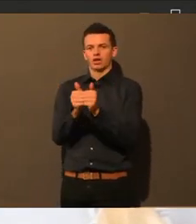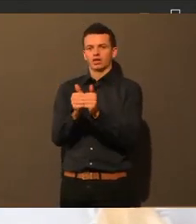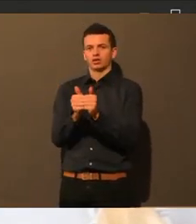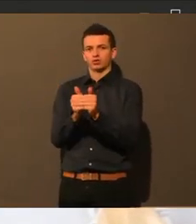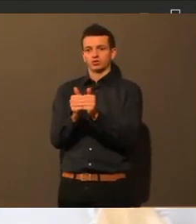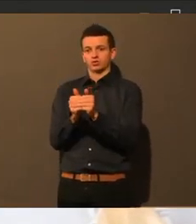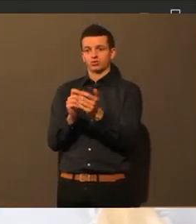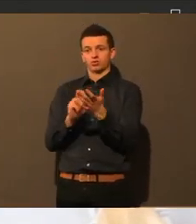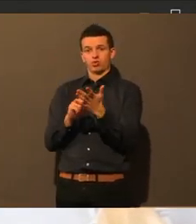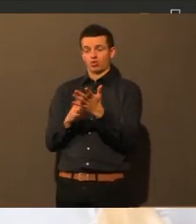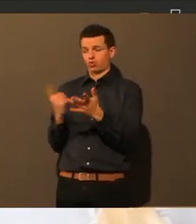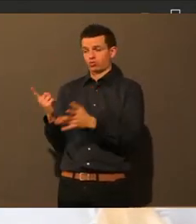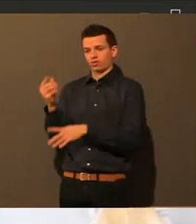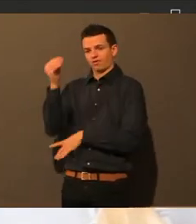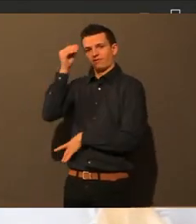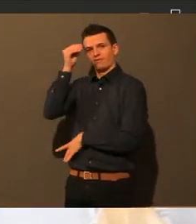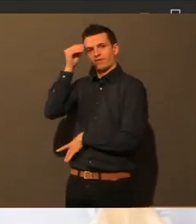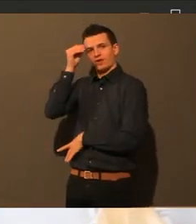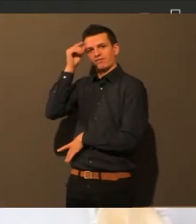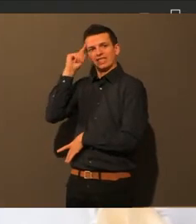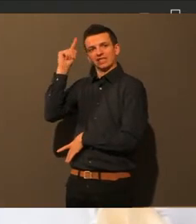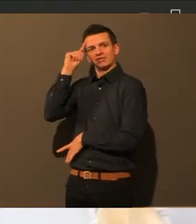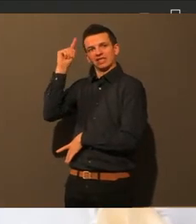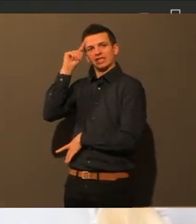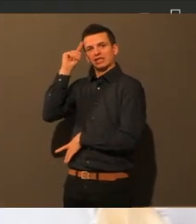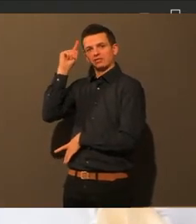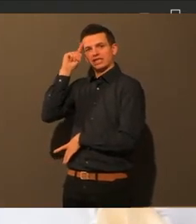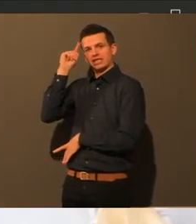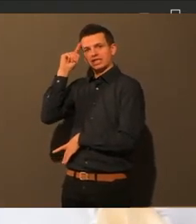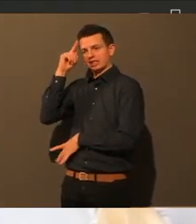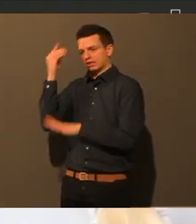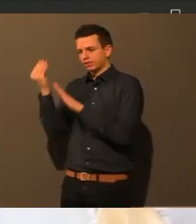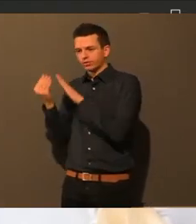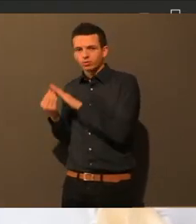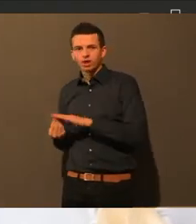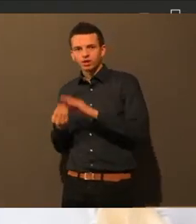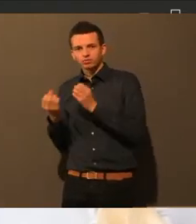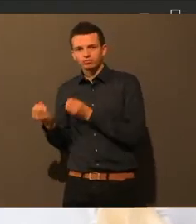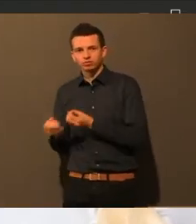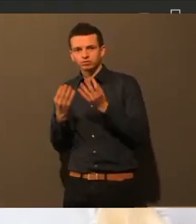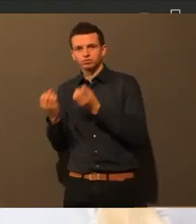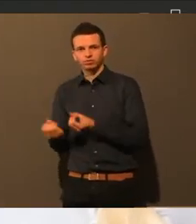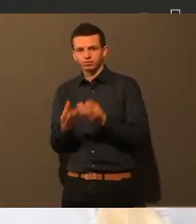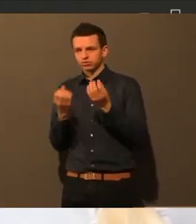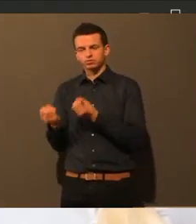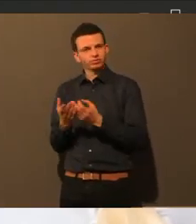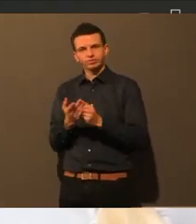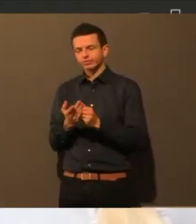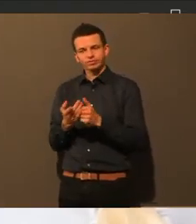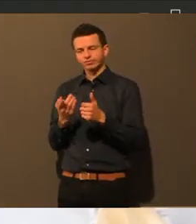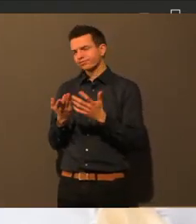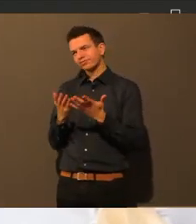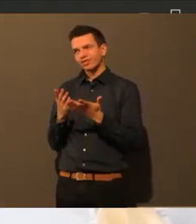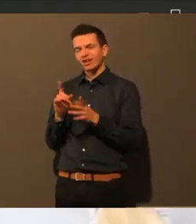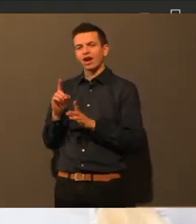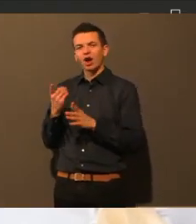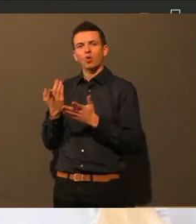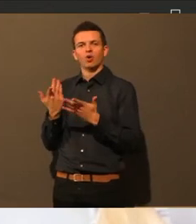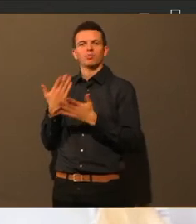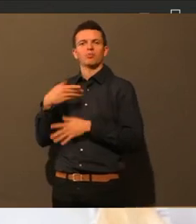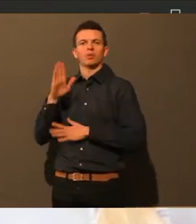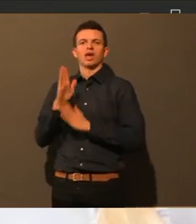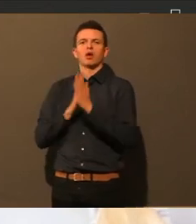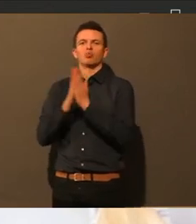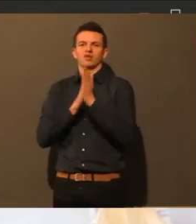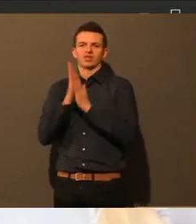Wissenskompetenzen und Wissenslücken geht, sondern oftmals dann auch einfach die Motivation wieder gestärkt werden muss, dass überhaupt gelernt